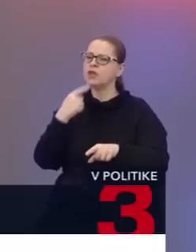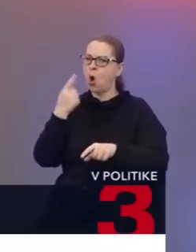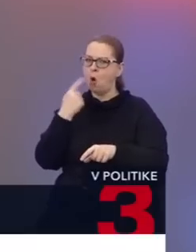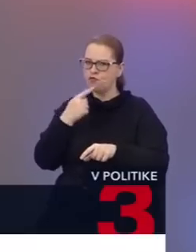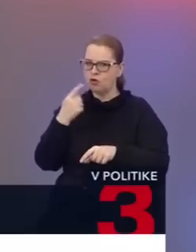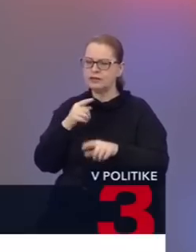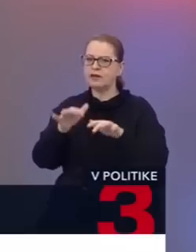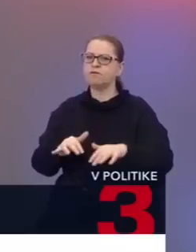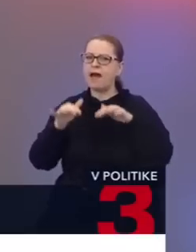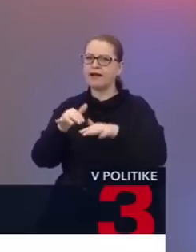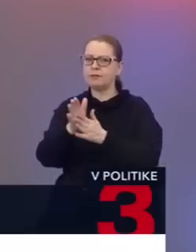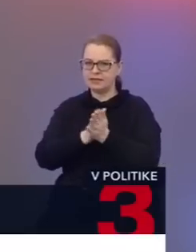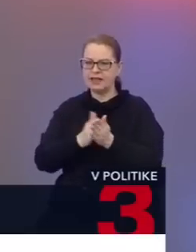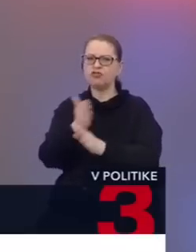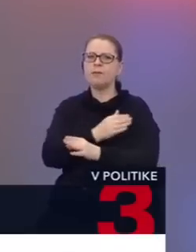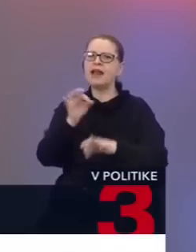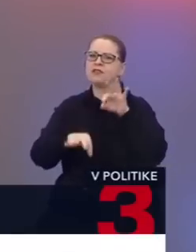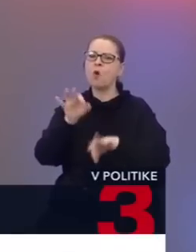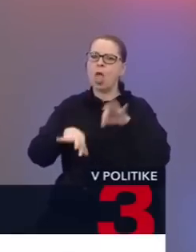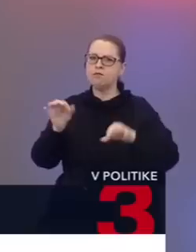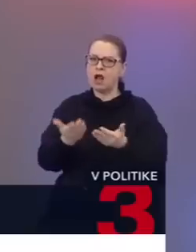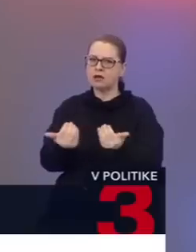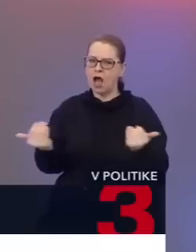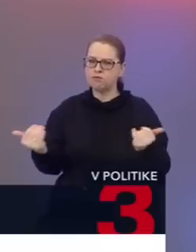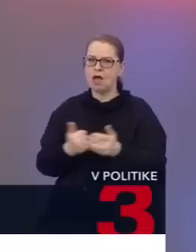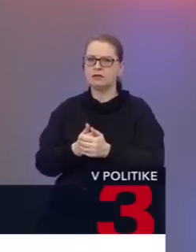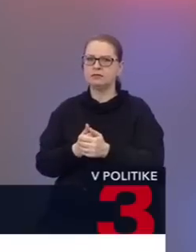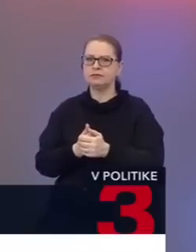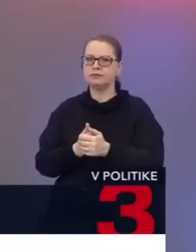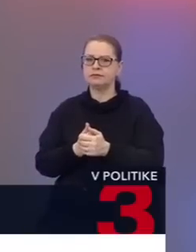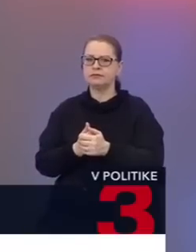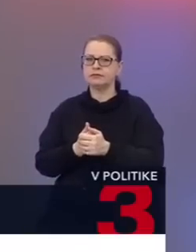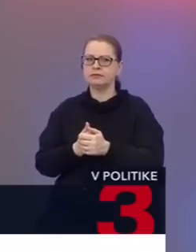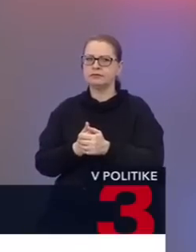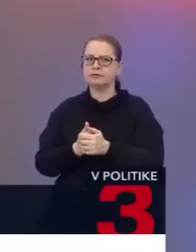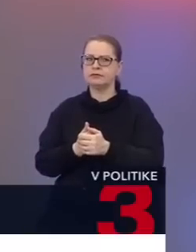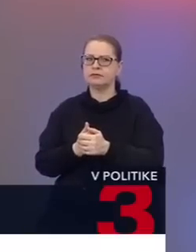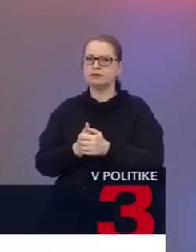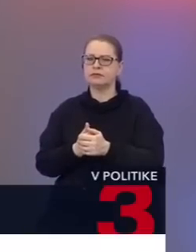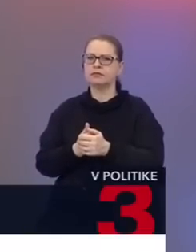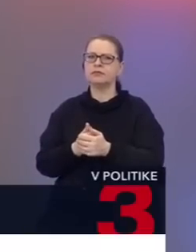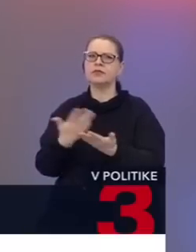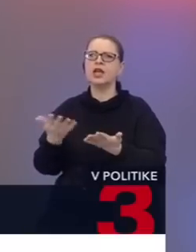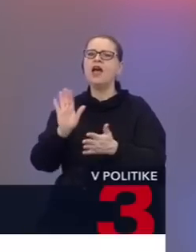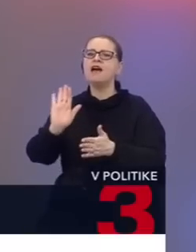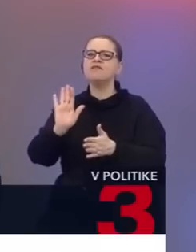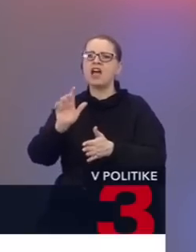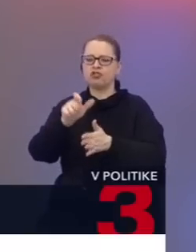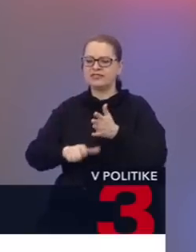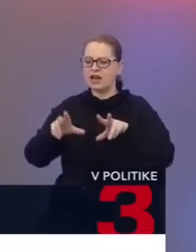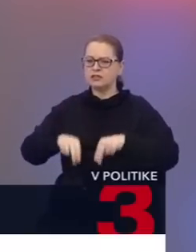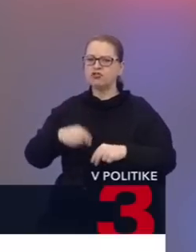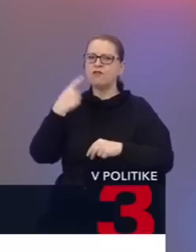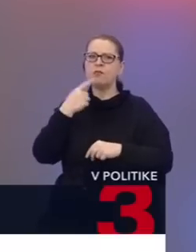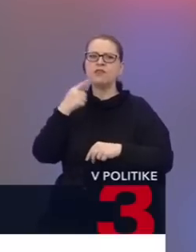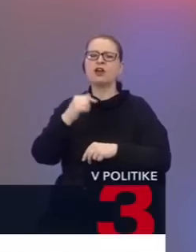v parlamente sa začne predvolebná kampaň. Váš stranický šéf to nazval Jadky populizmu. Vieme, čo sa bude dejať. Však